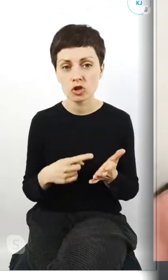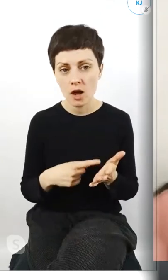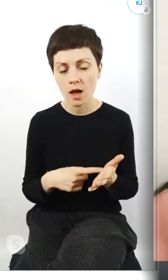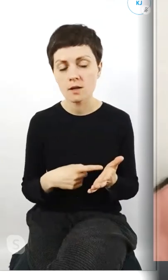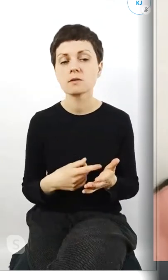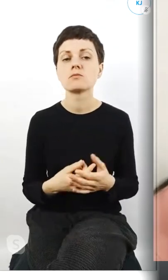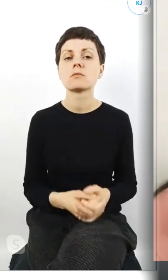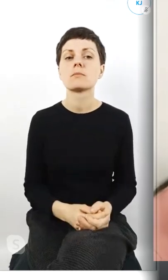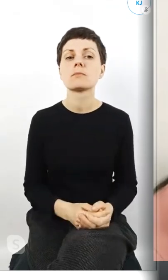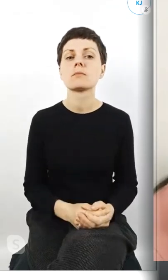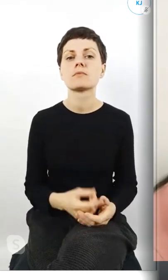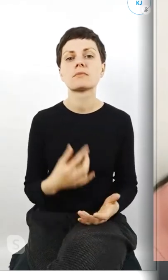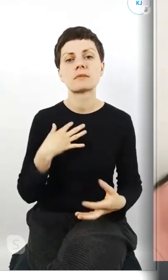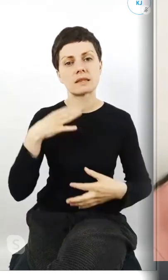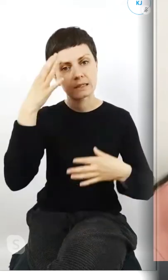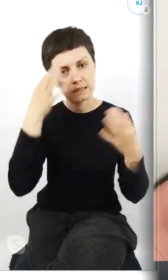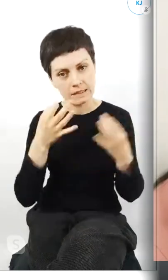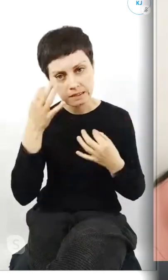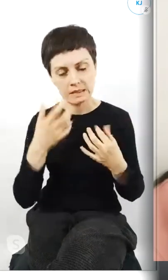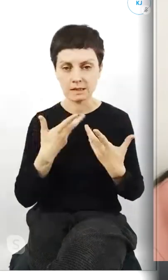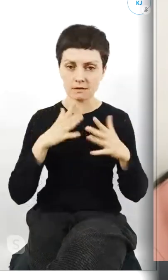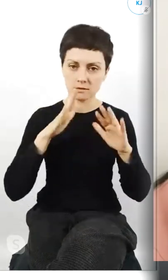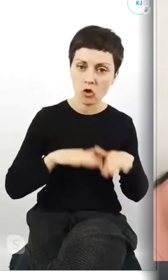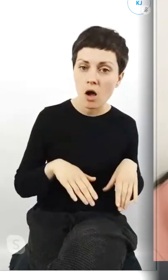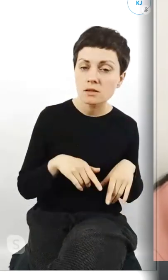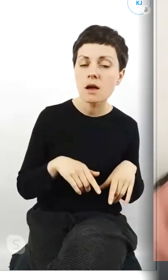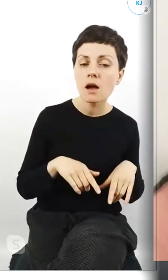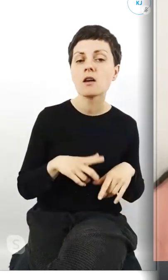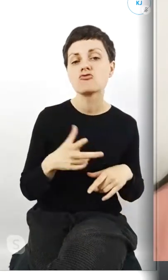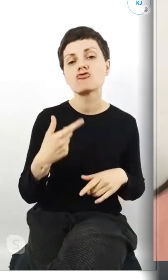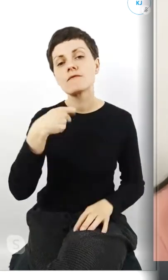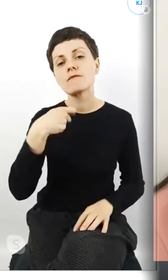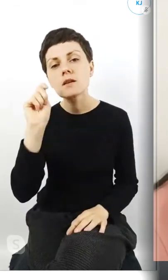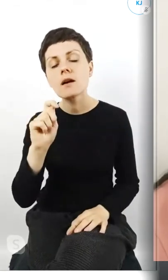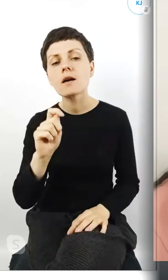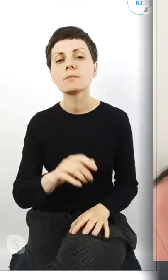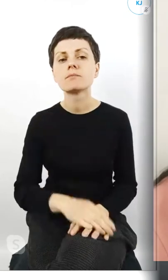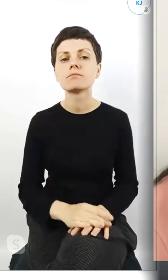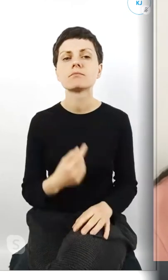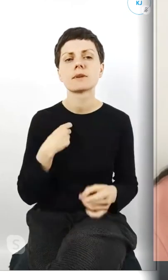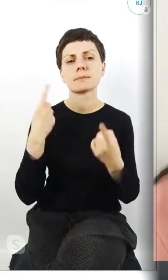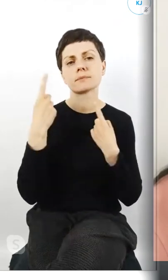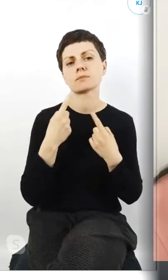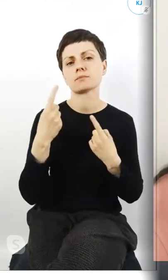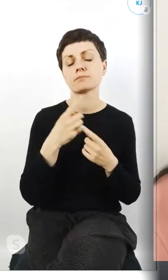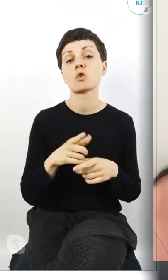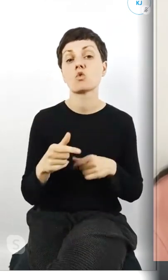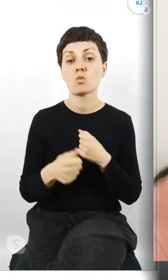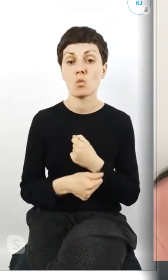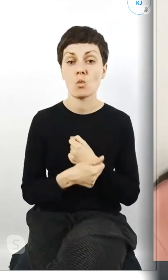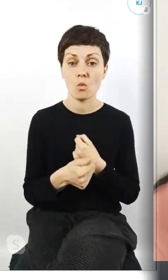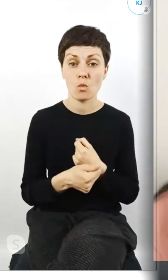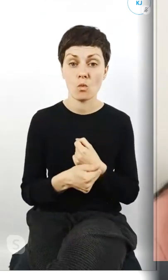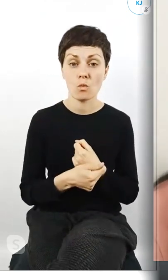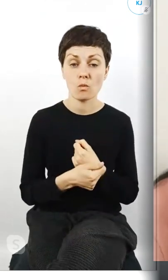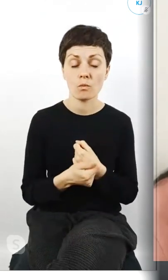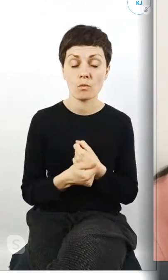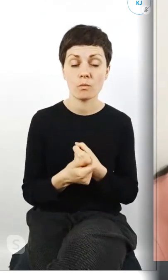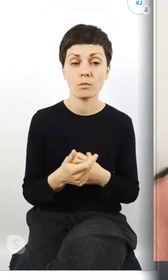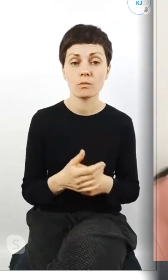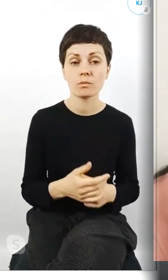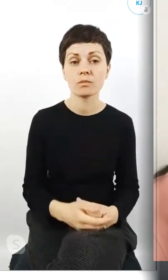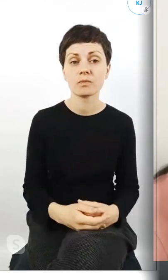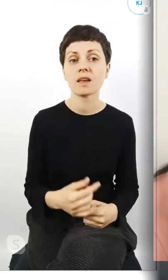takie zawahanie czy bym chciała zostać czy wyjechać i myślę, że ze względu na to, że jestem bardzo taka